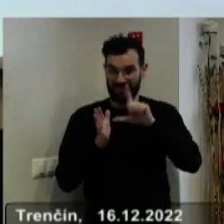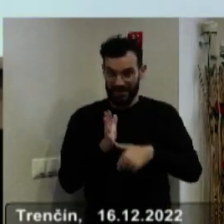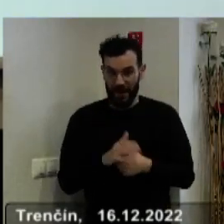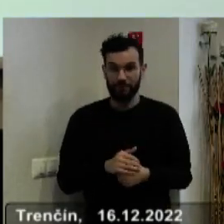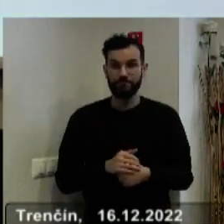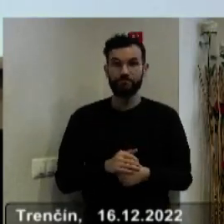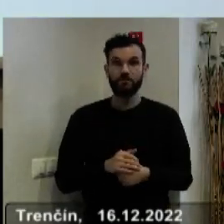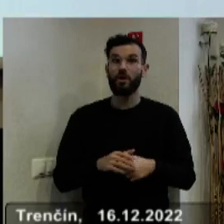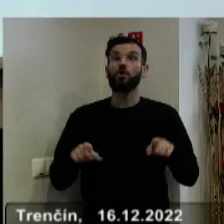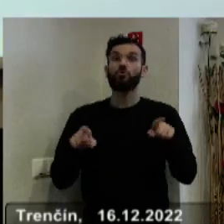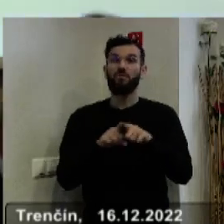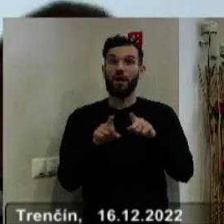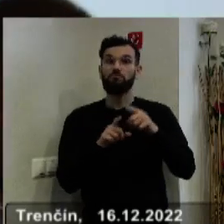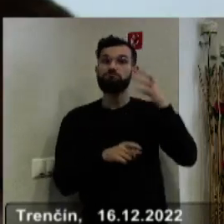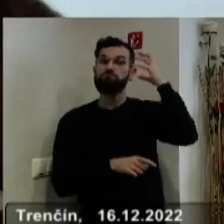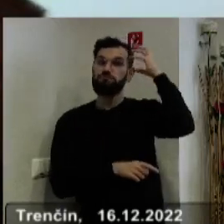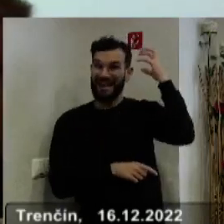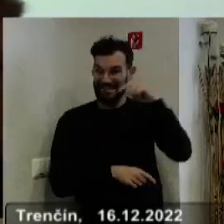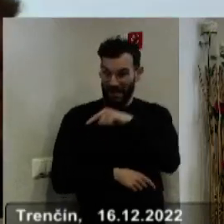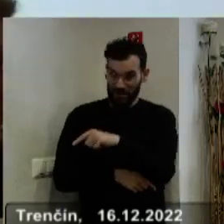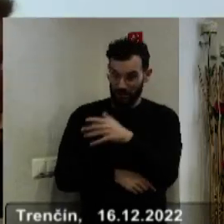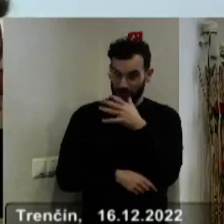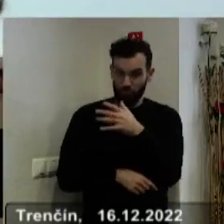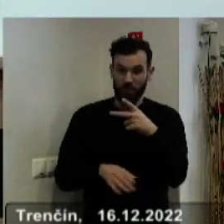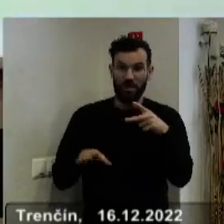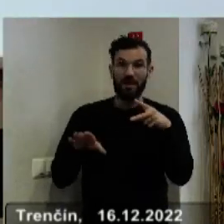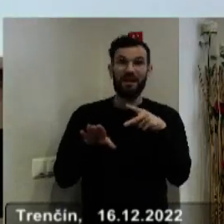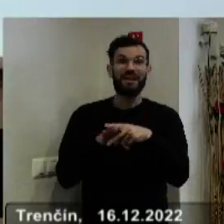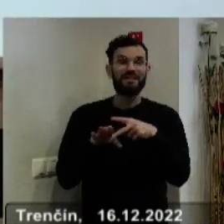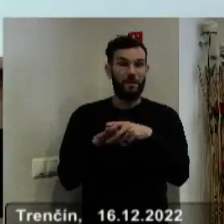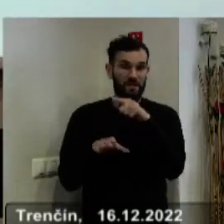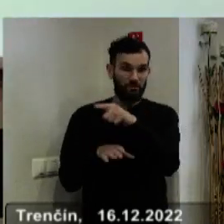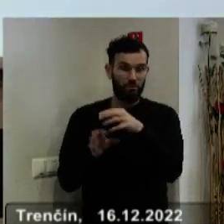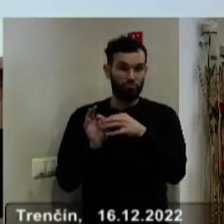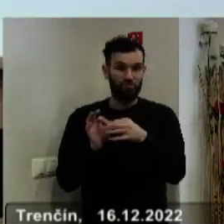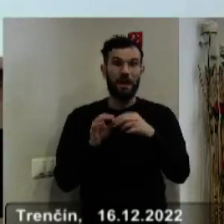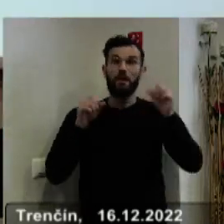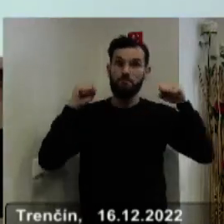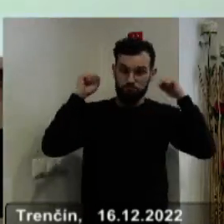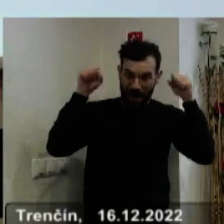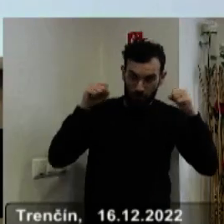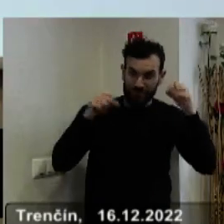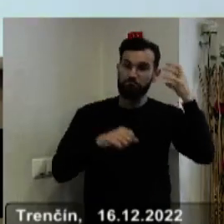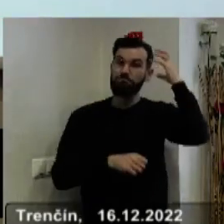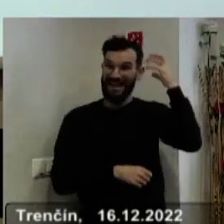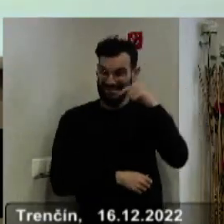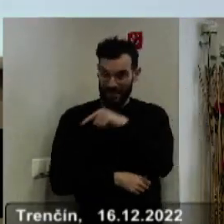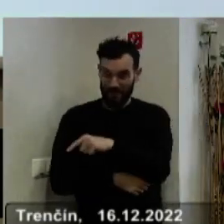vlastne Partizánske bude zabezpečovať okresy po Partizánske a Bánovce nad Bebravou.